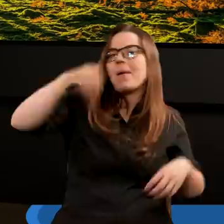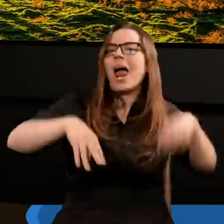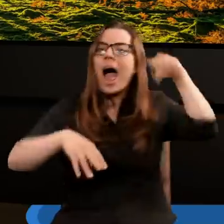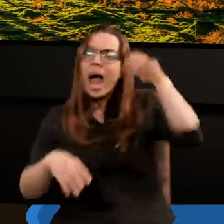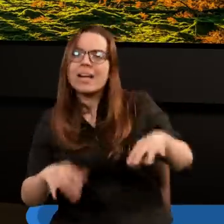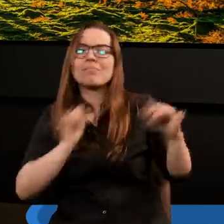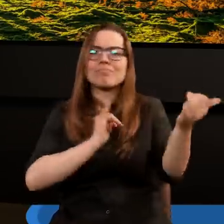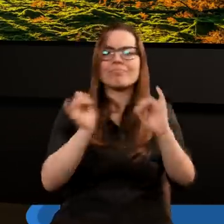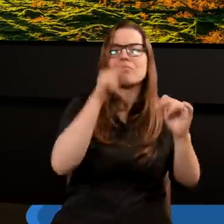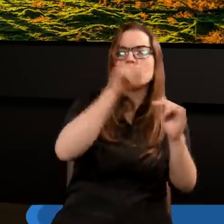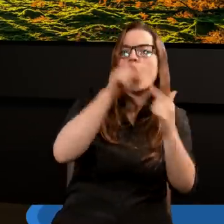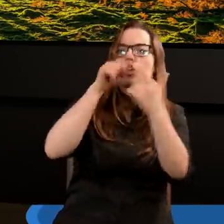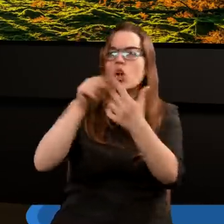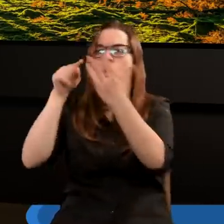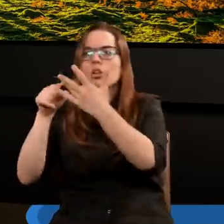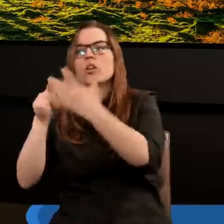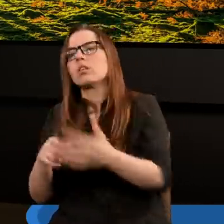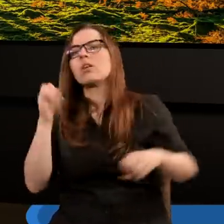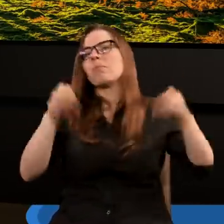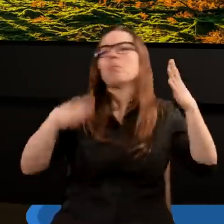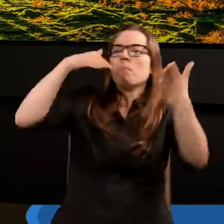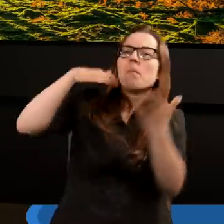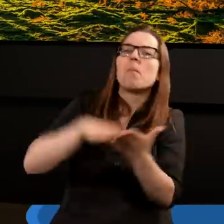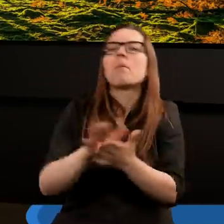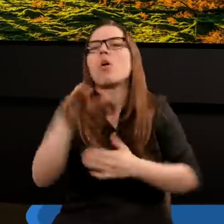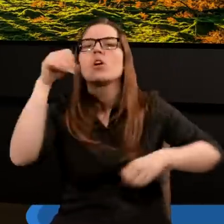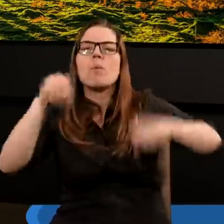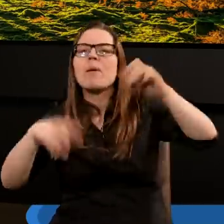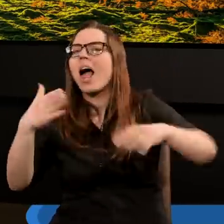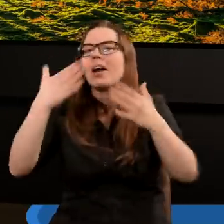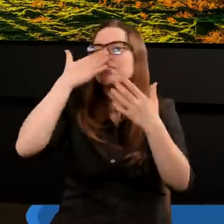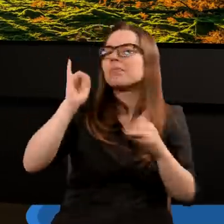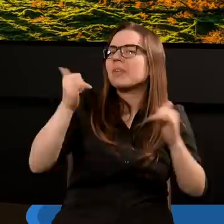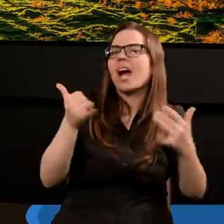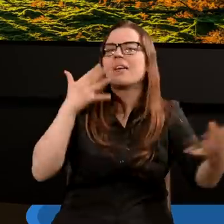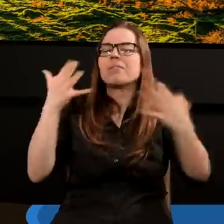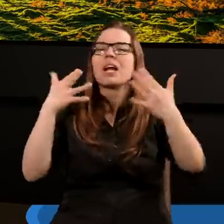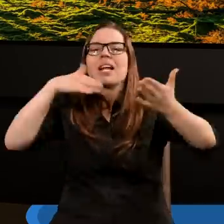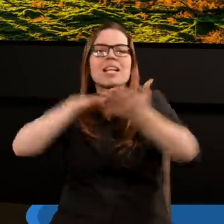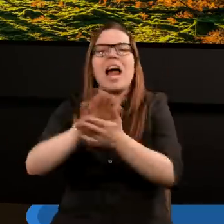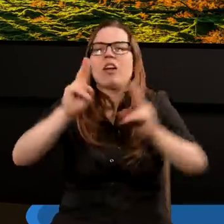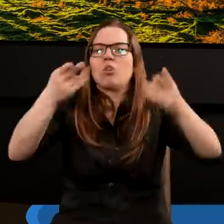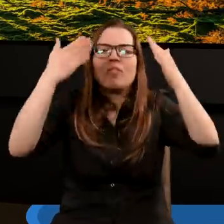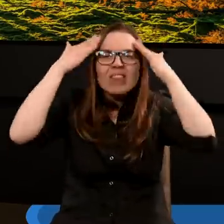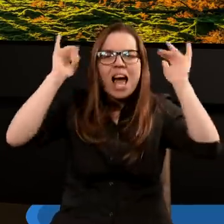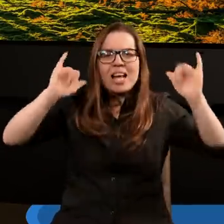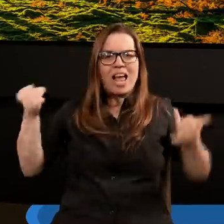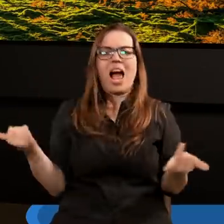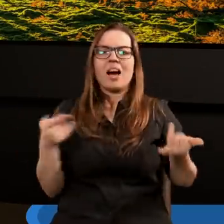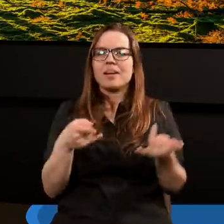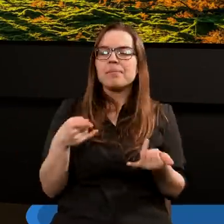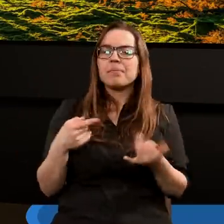Spróbujmy znaleźć początek tych plag. Kiedy będziemy wiedzieli, że one się zaczną. I tutaj